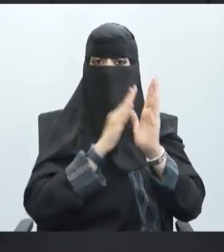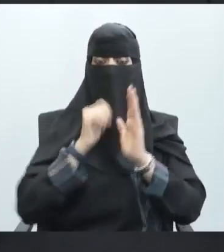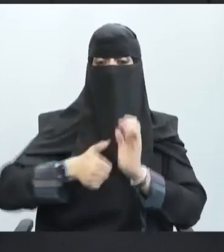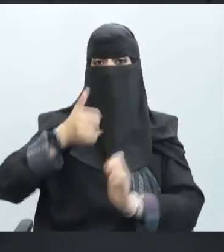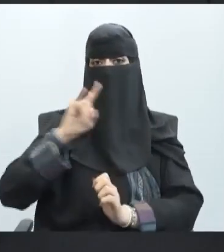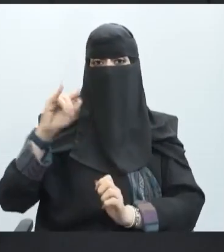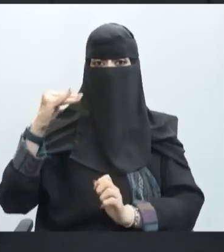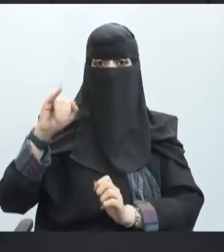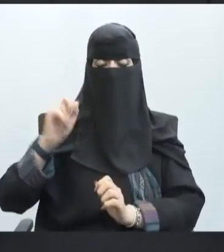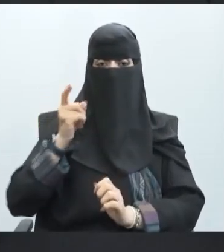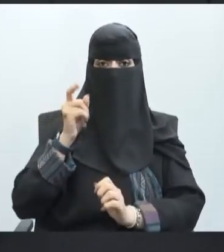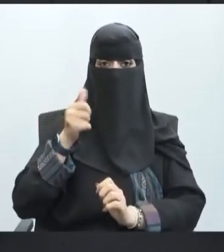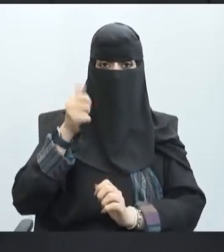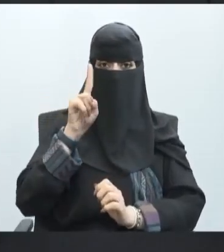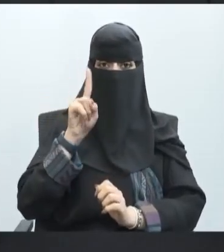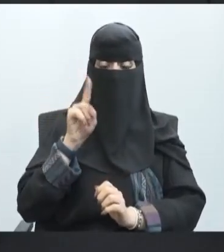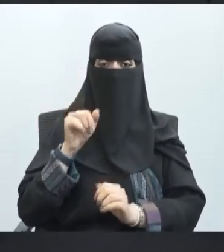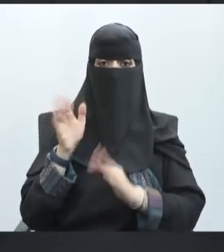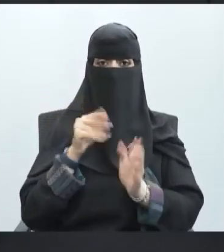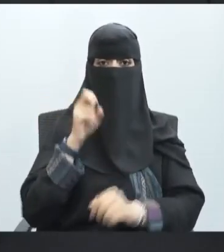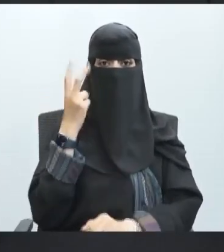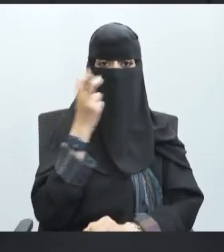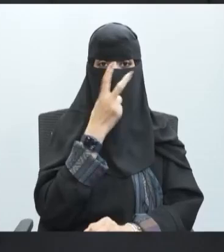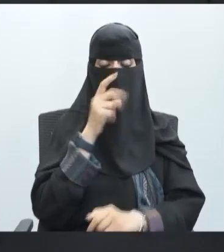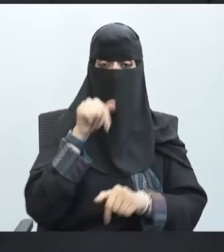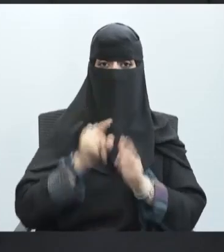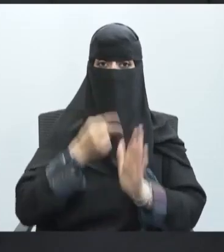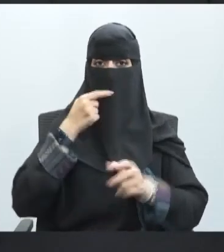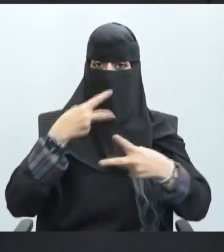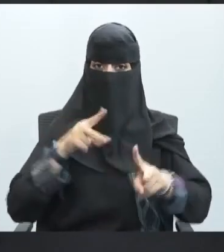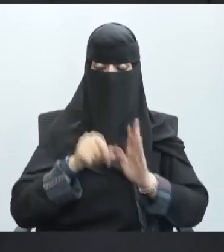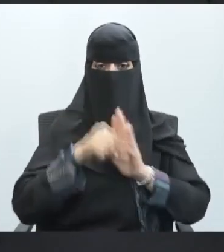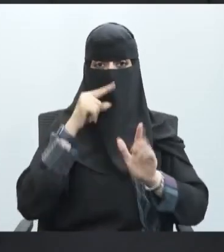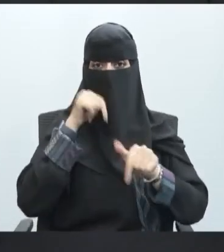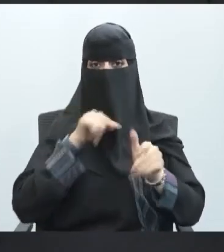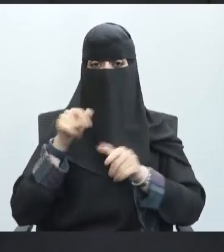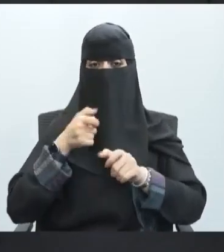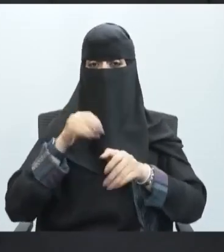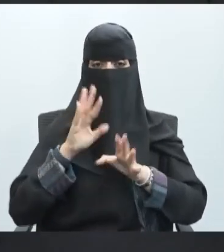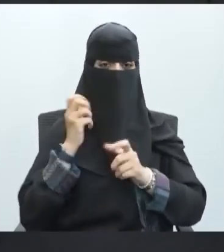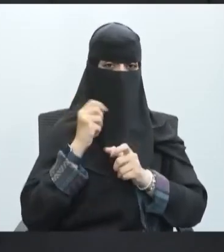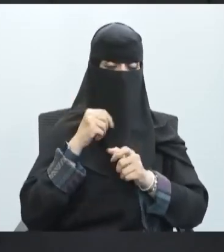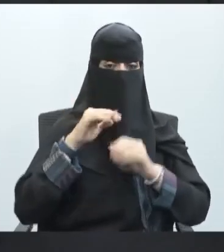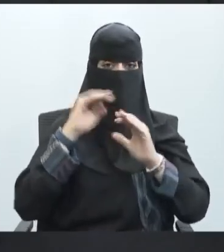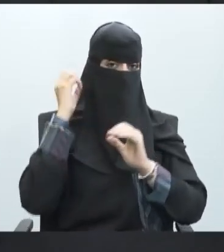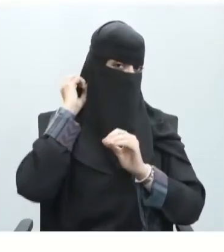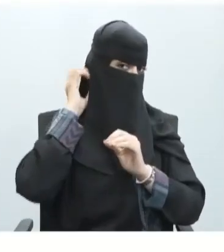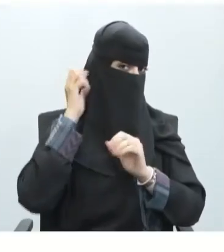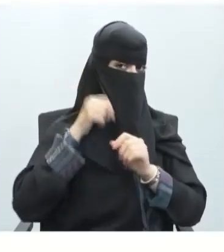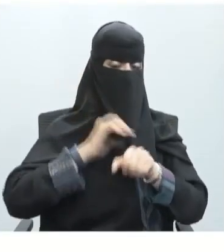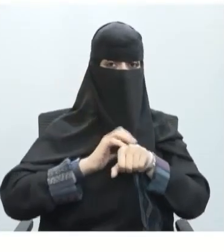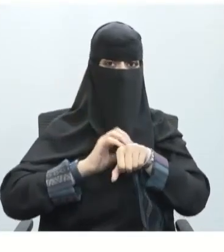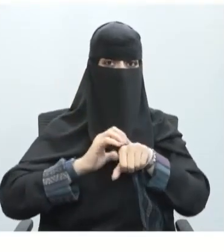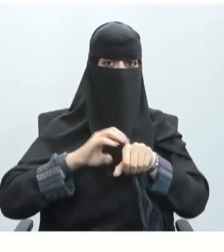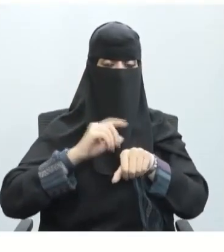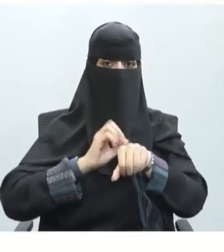أحياء 2-2 كنا في درسنا الماضي قد ابتدأنا دراسة الجهاز العصبي واتفقنا خلال دراستنا